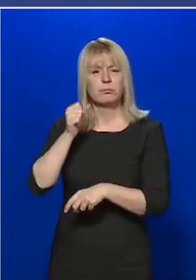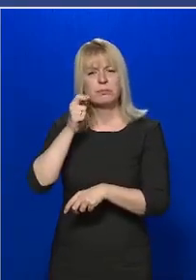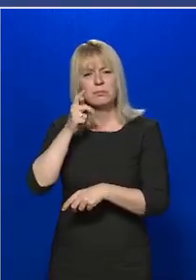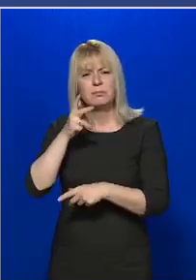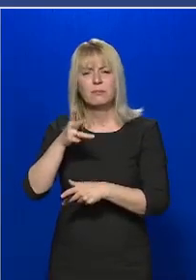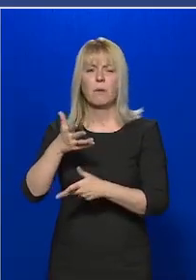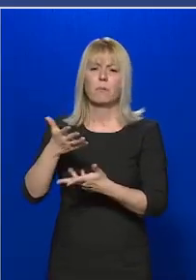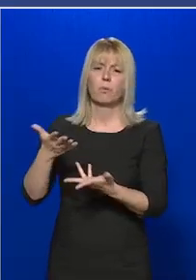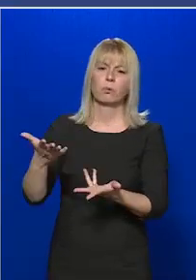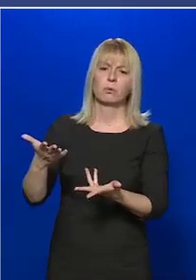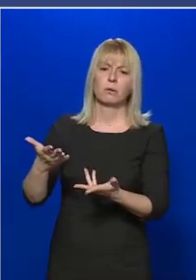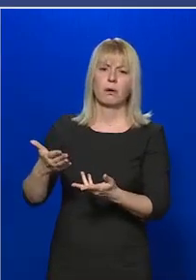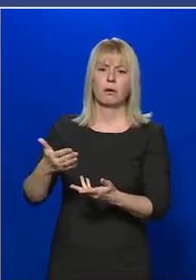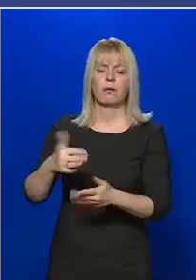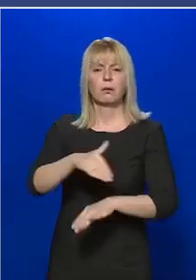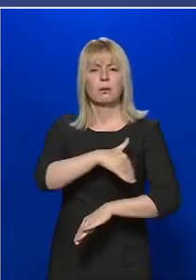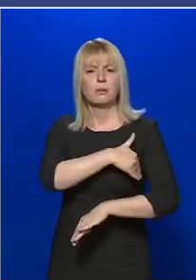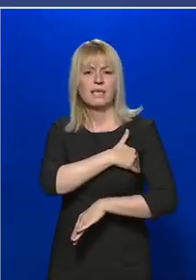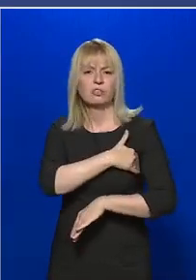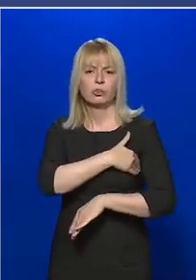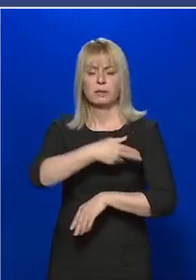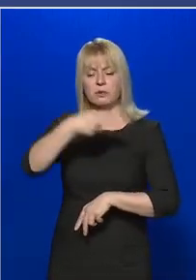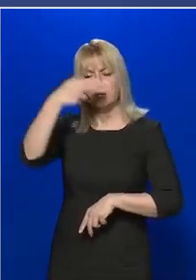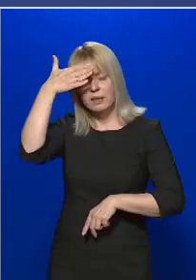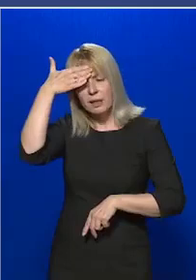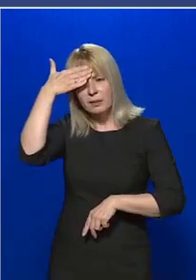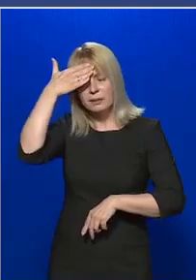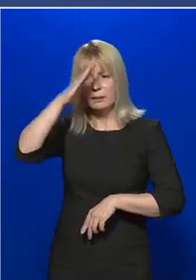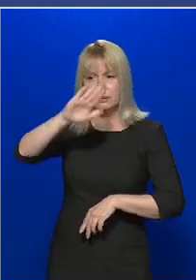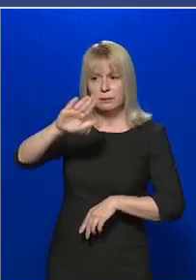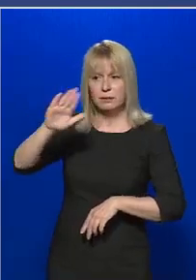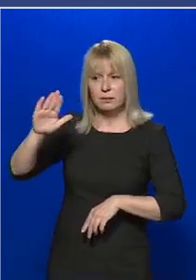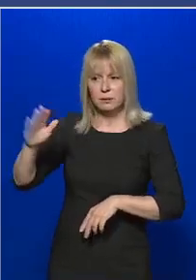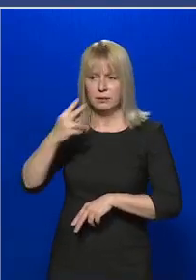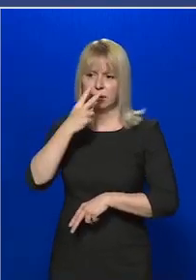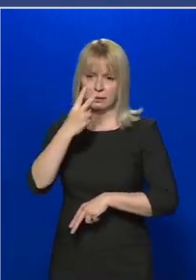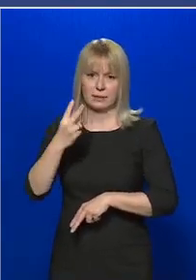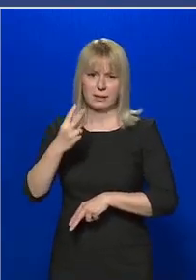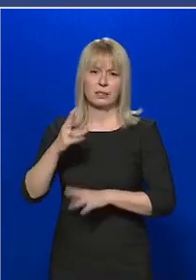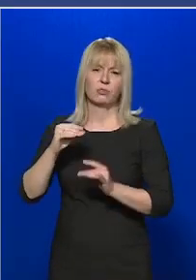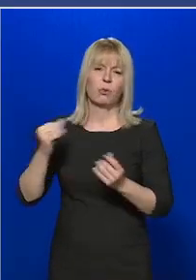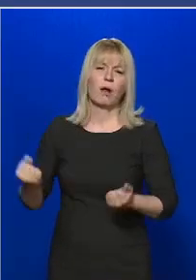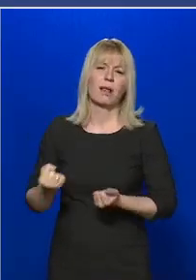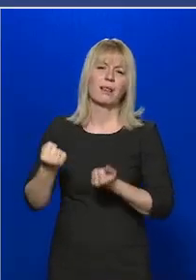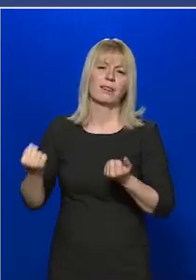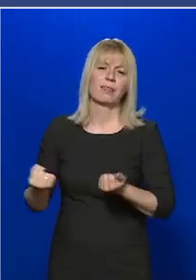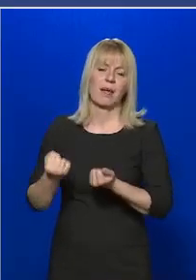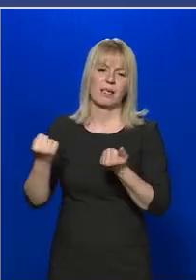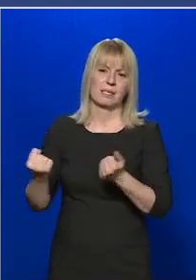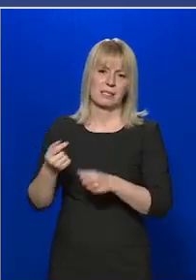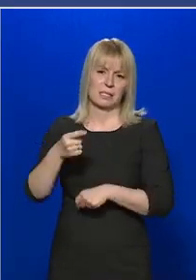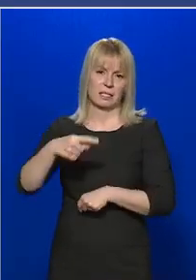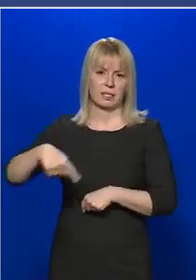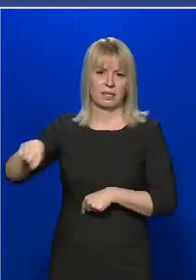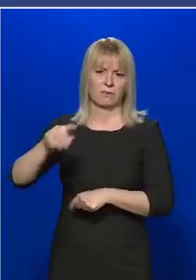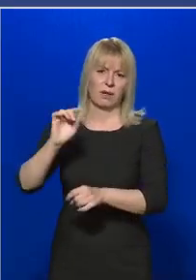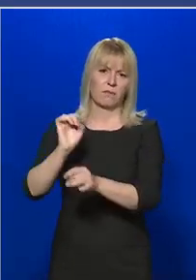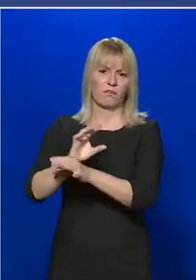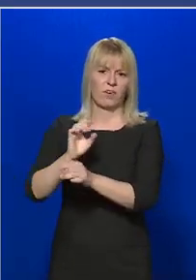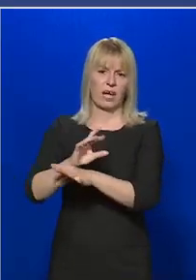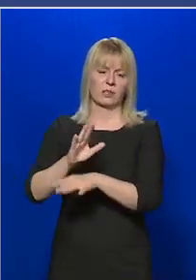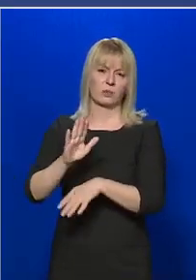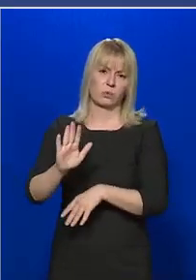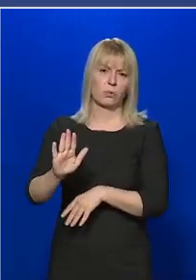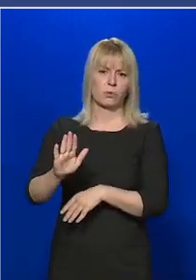testhőmérsékletmérés történik, sokkal intenzívebb a fertőző